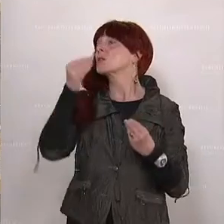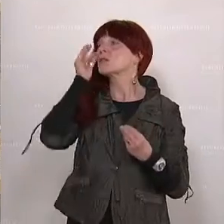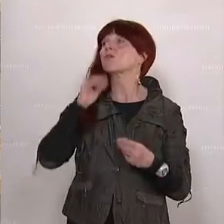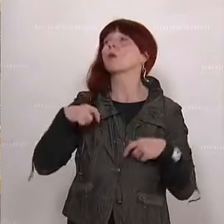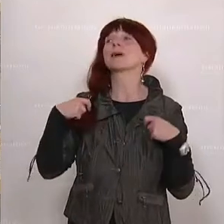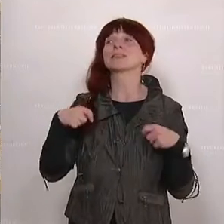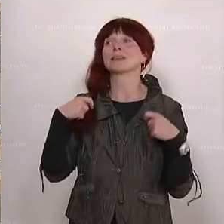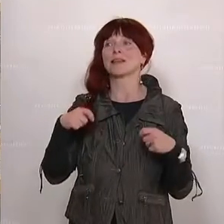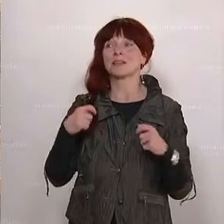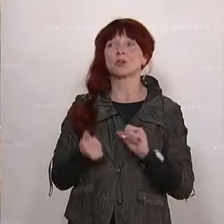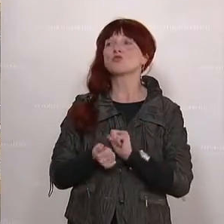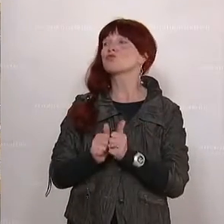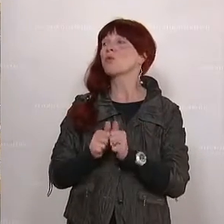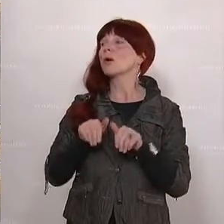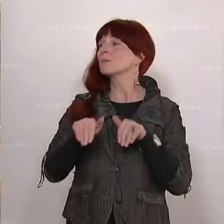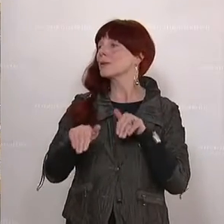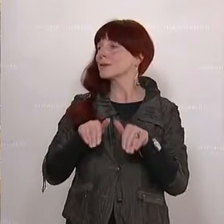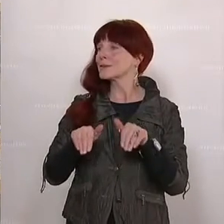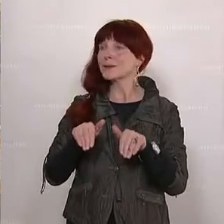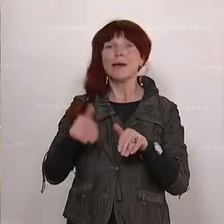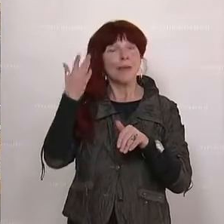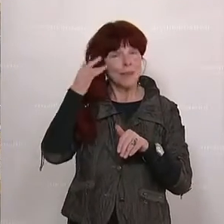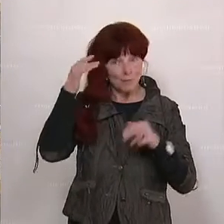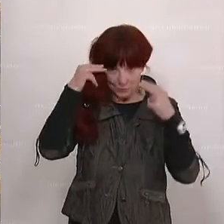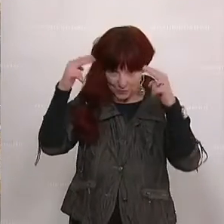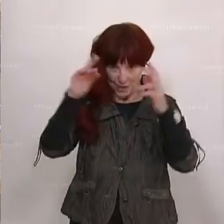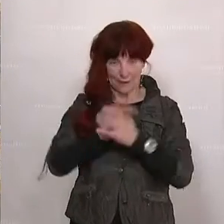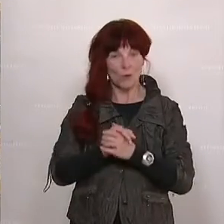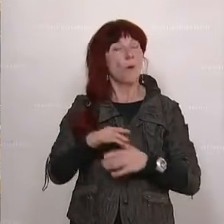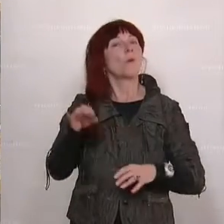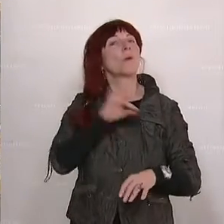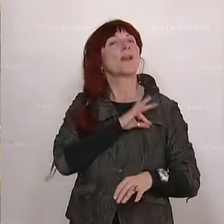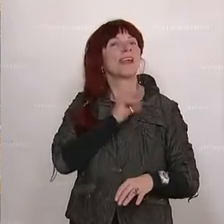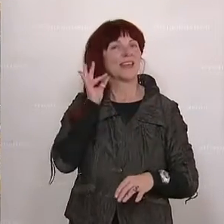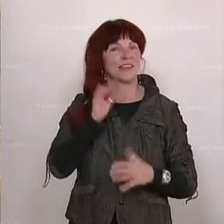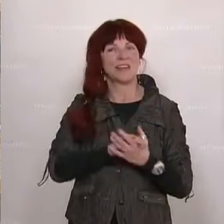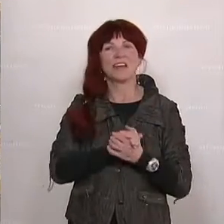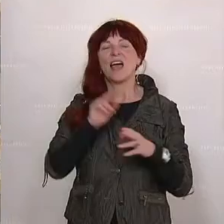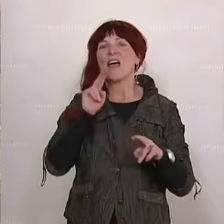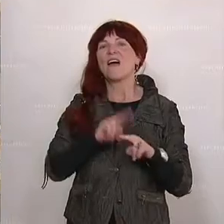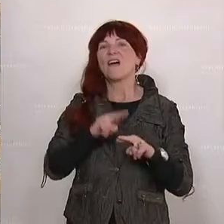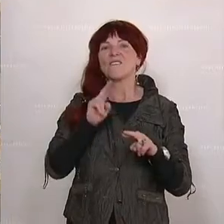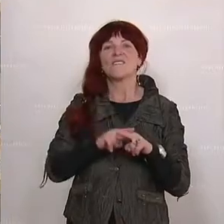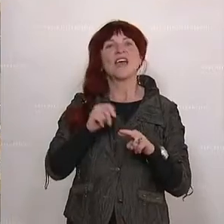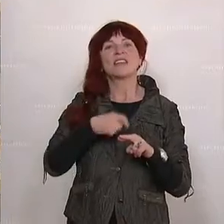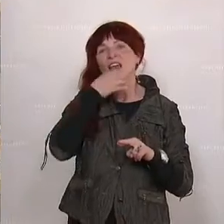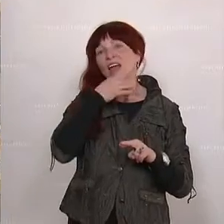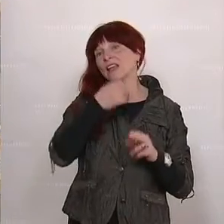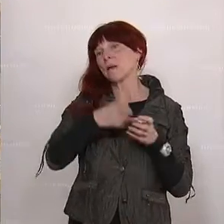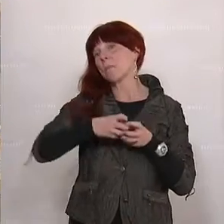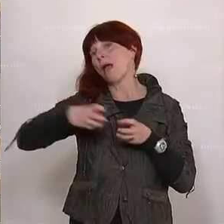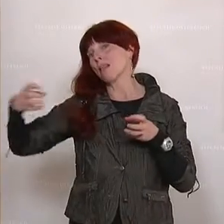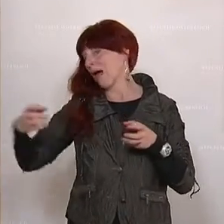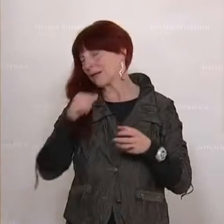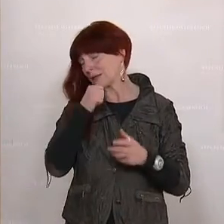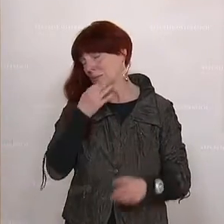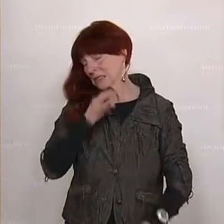und Christoph Zaritz, Sportsprecher der ÖVP ist am Wort. Wenn Rede etwas länger ist, wird sie dadurch auch nicht besser, aber sei es drum.